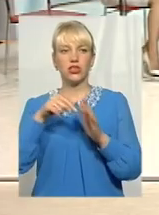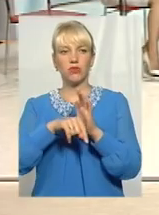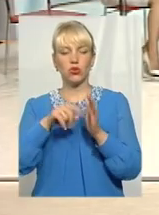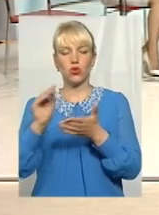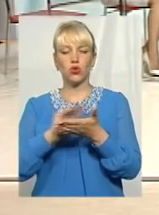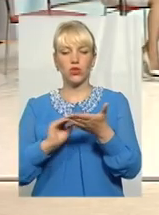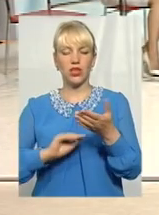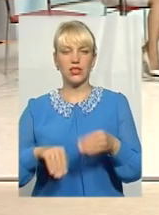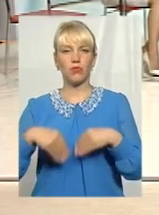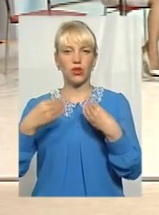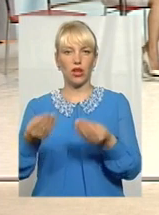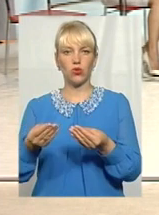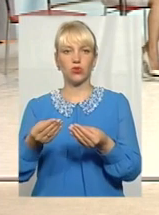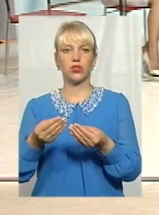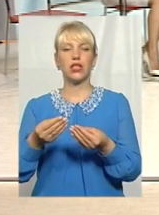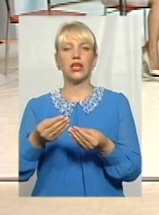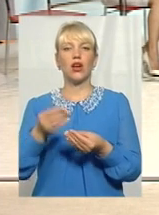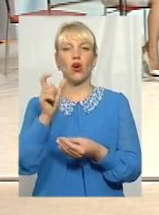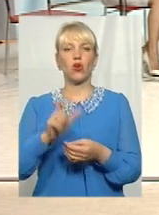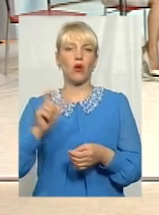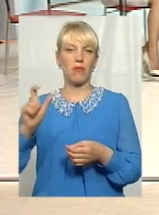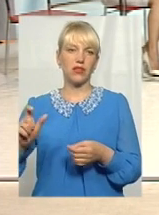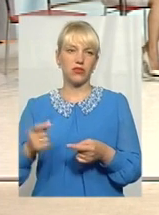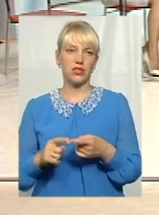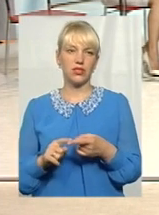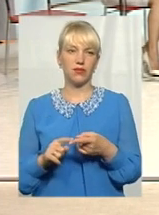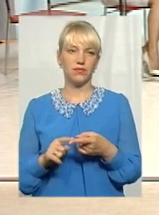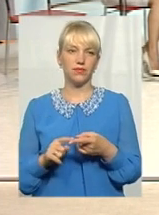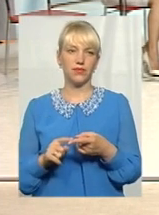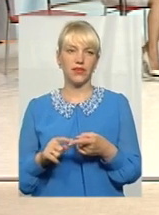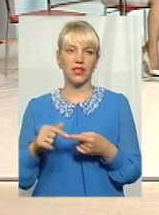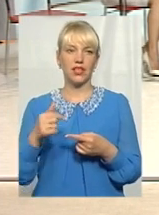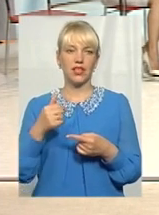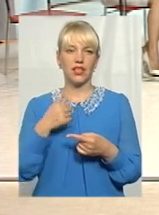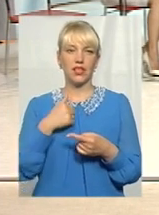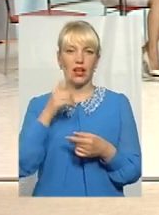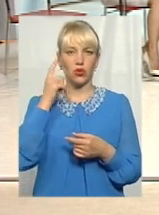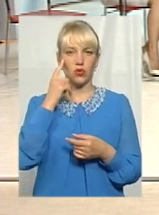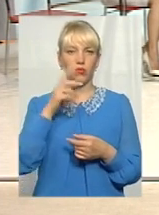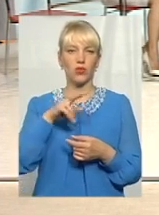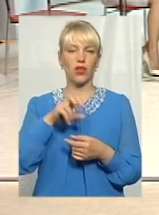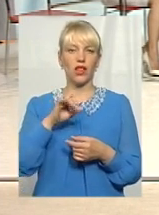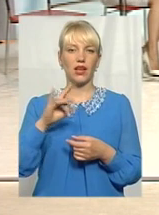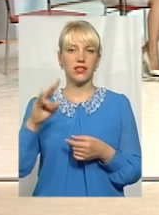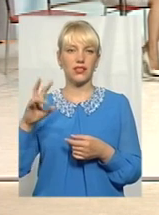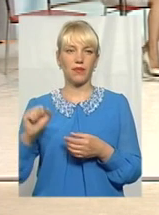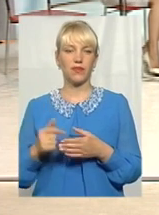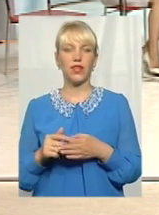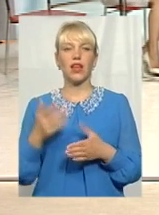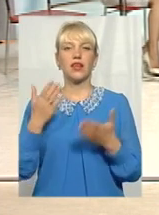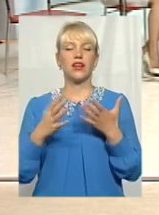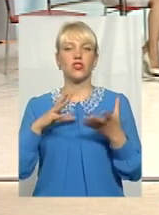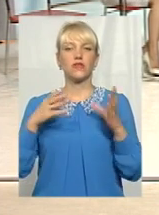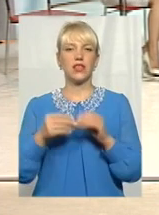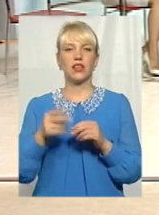споживачу, тобто громадськості? Пані Андрій? Я думаю, що пані Лариса, будь ласка, громадськості. подивитися взагалі